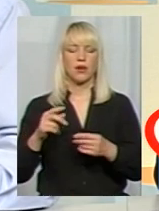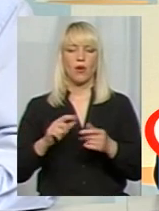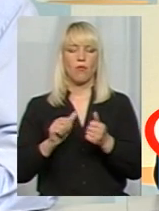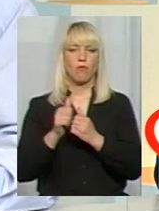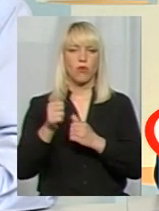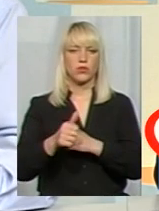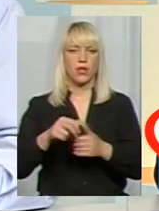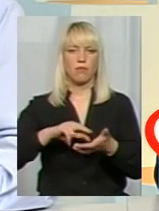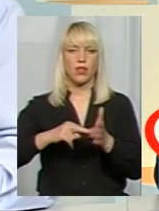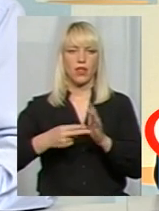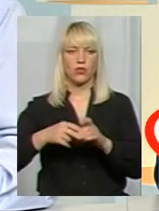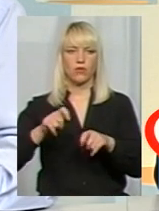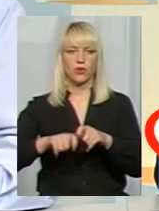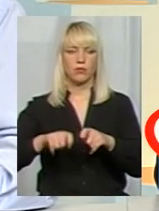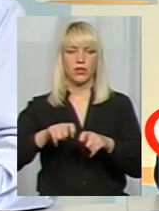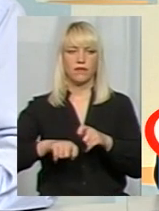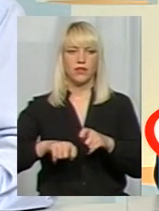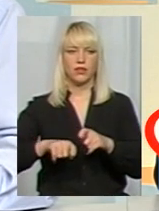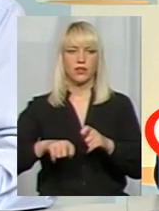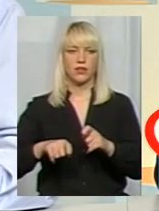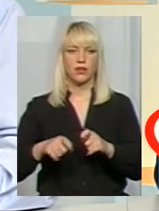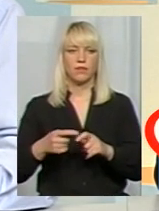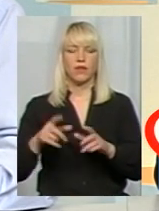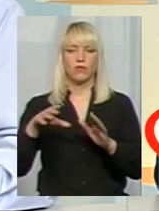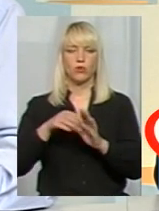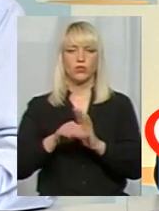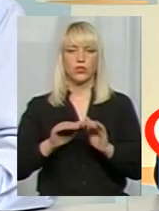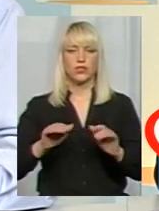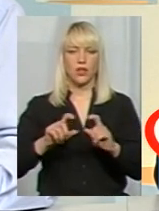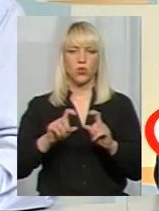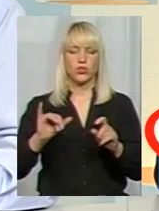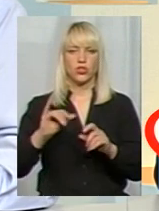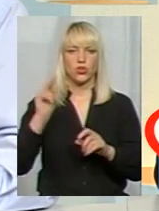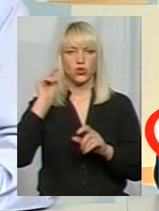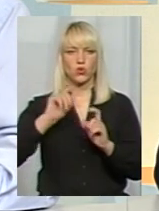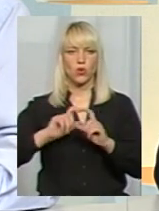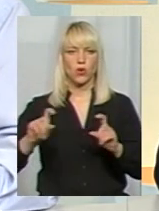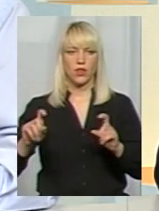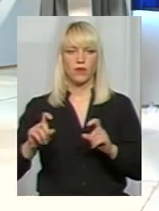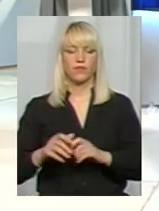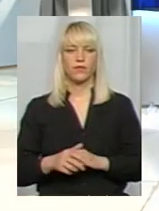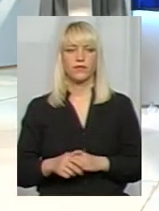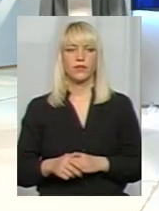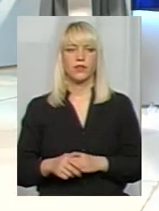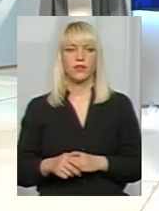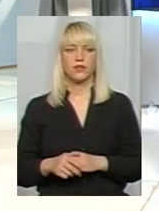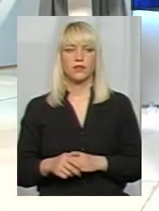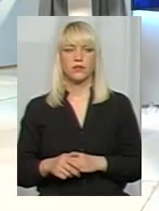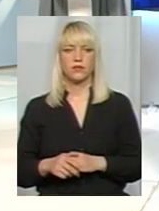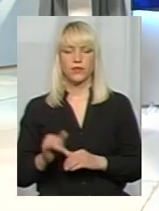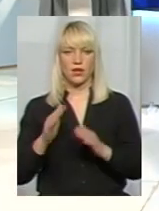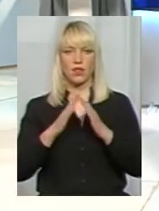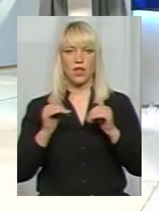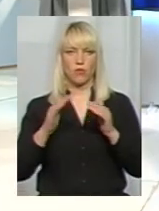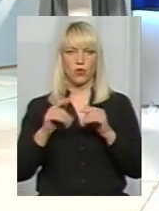перевірки, дотримання всіх об'єктів масовим перебуванням людей, в тому числі, і садочки, і школи. І заходи, і табори